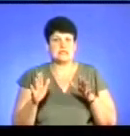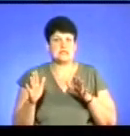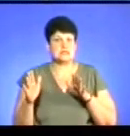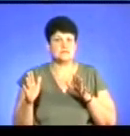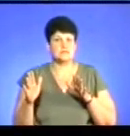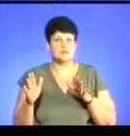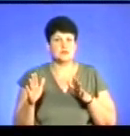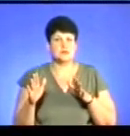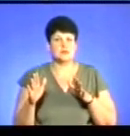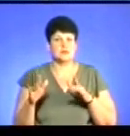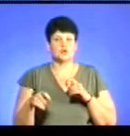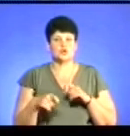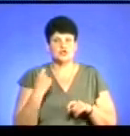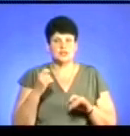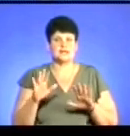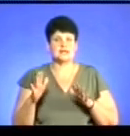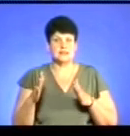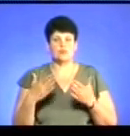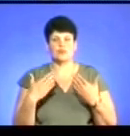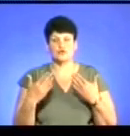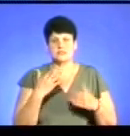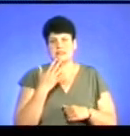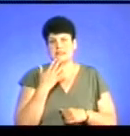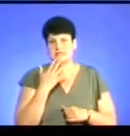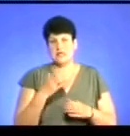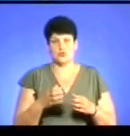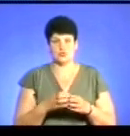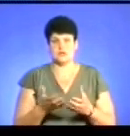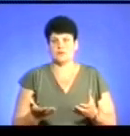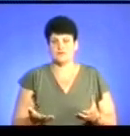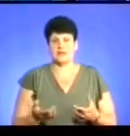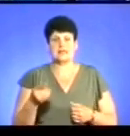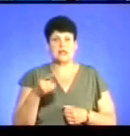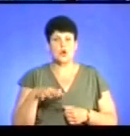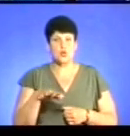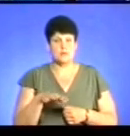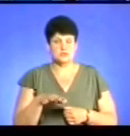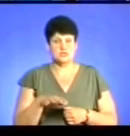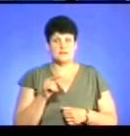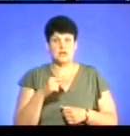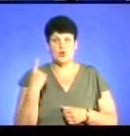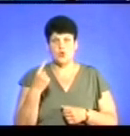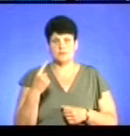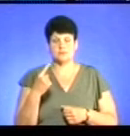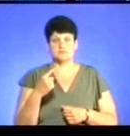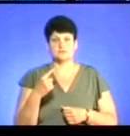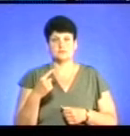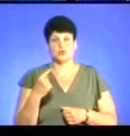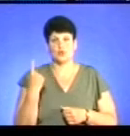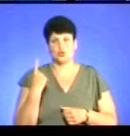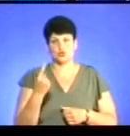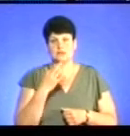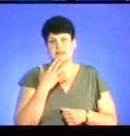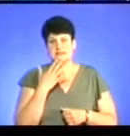злочинних дій по відношенню за національною ознакою. Хоч Тернопільщина, вона область мононаціональна, за